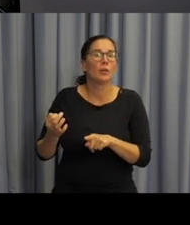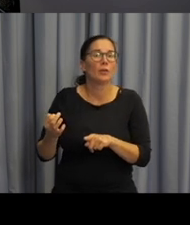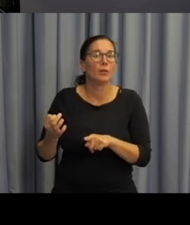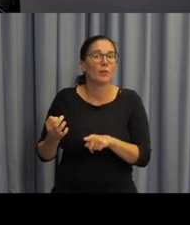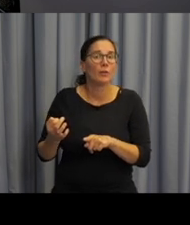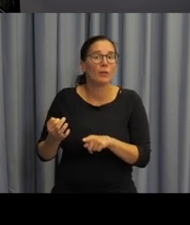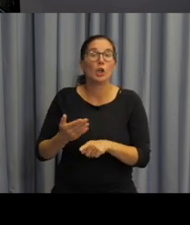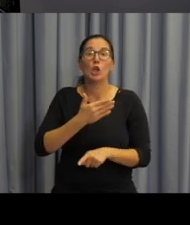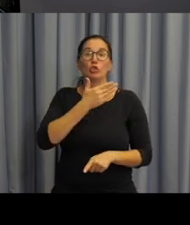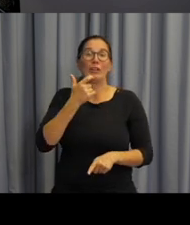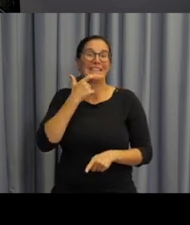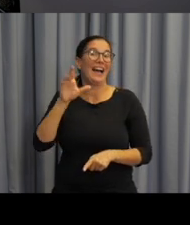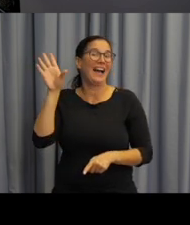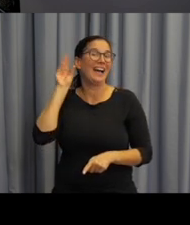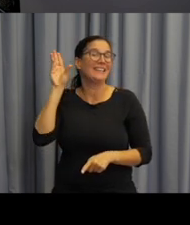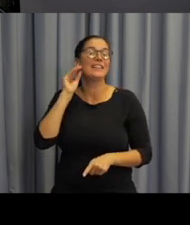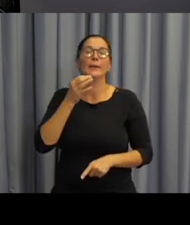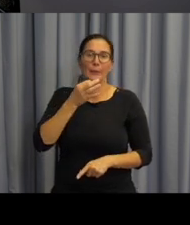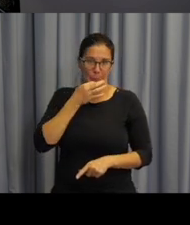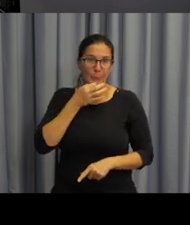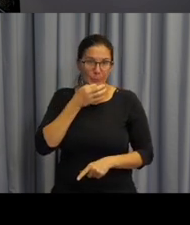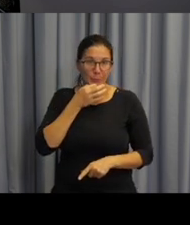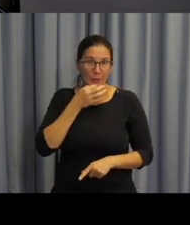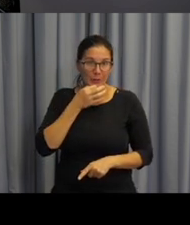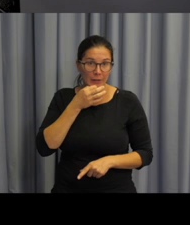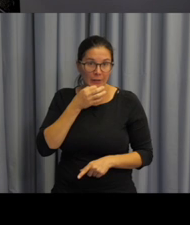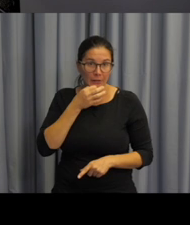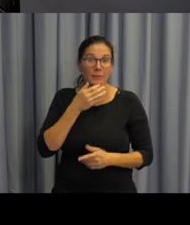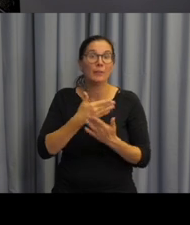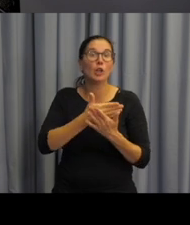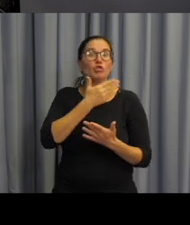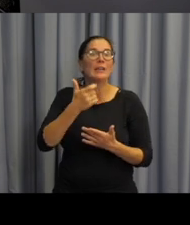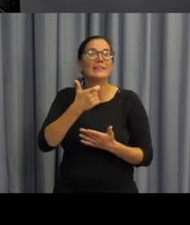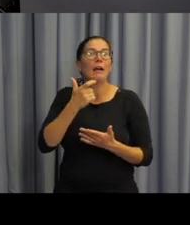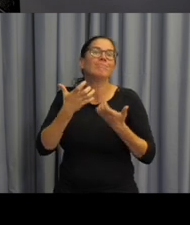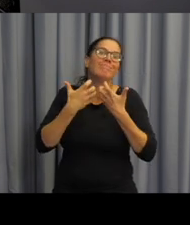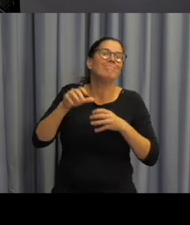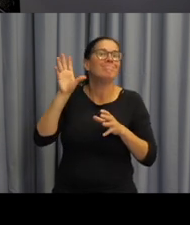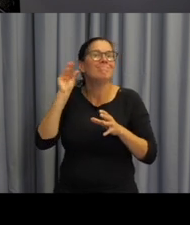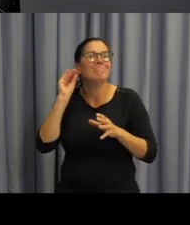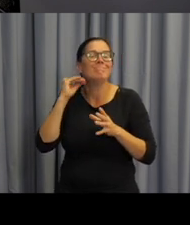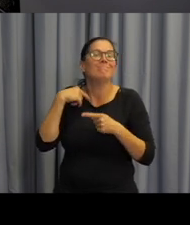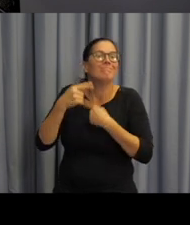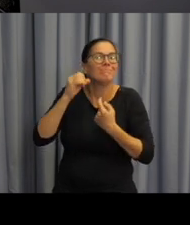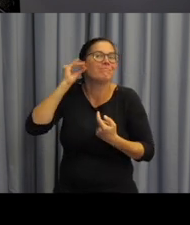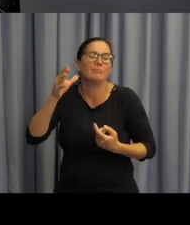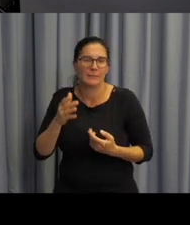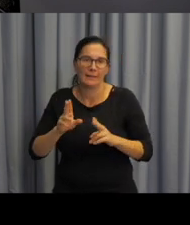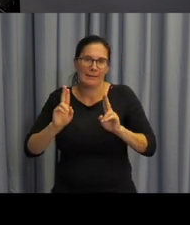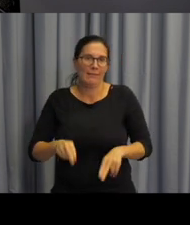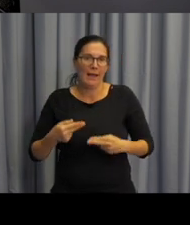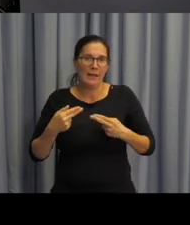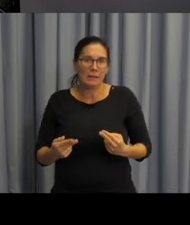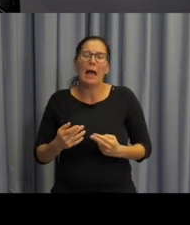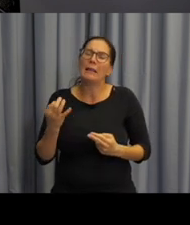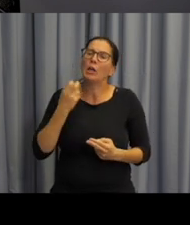češtinu neslyší, nemají sluchem k češtině přirozený přístup, že ji možná nějak